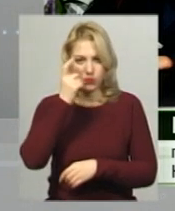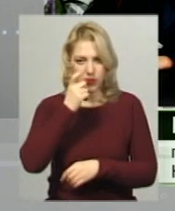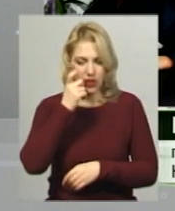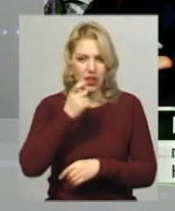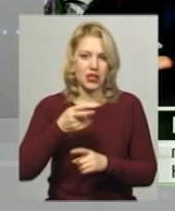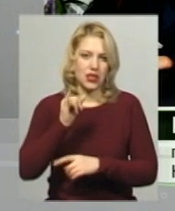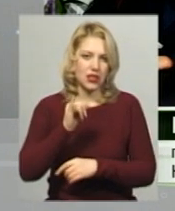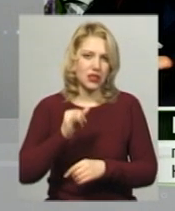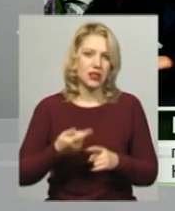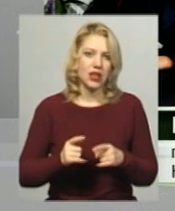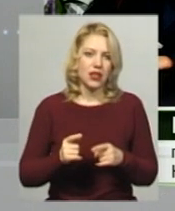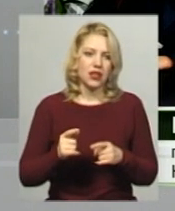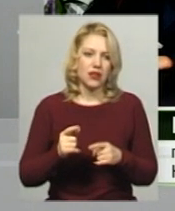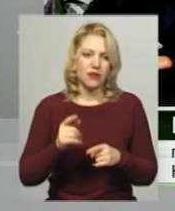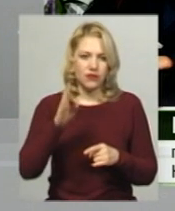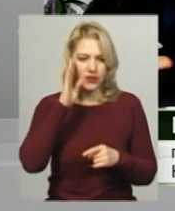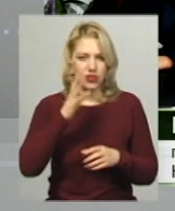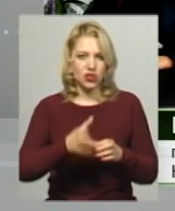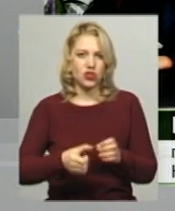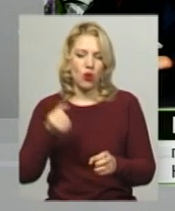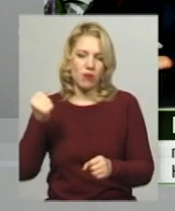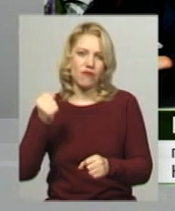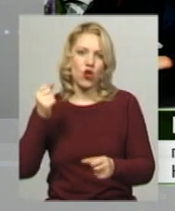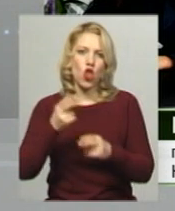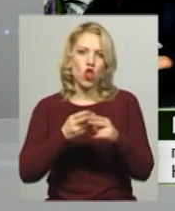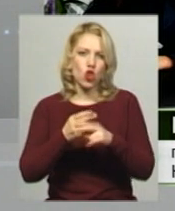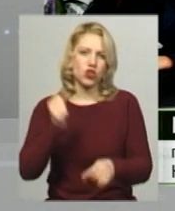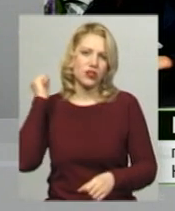він не опитився сварки, схопив кухонного ножа і вдарив.